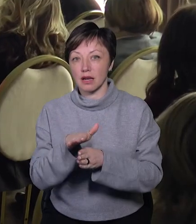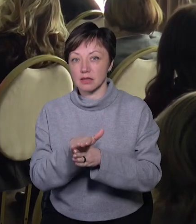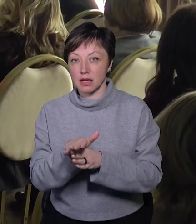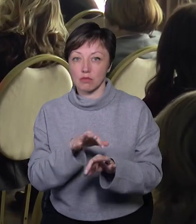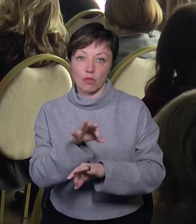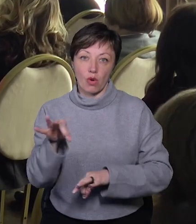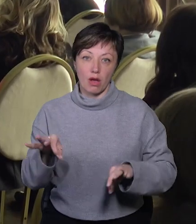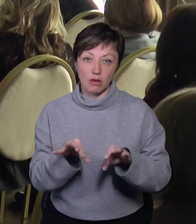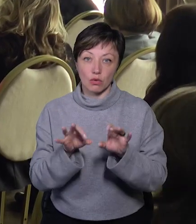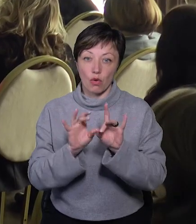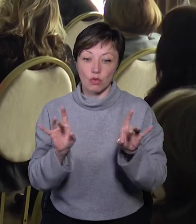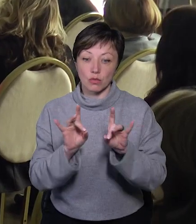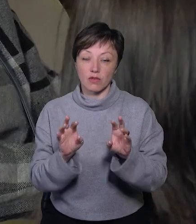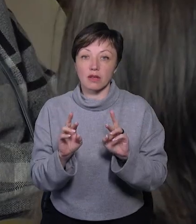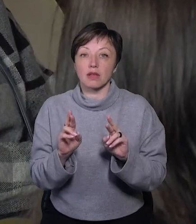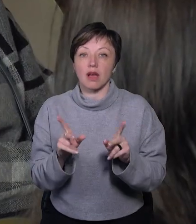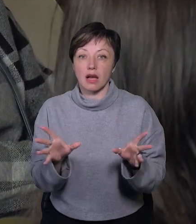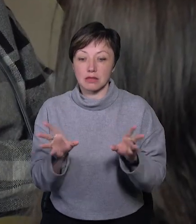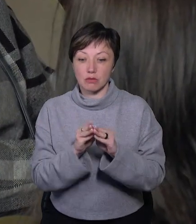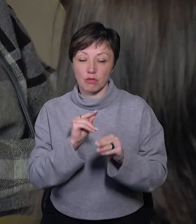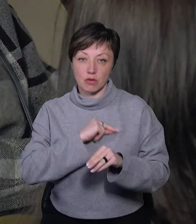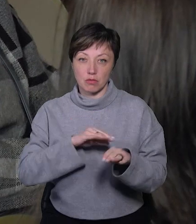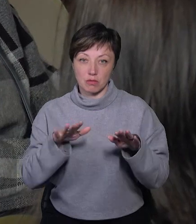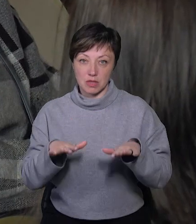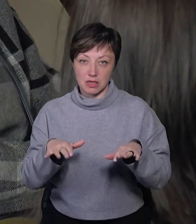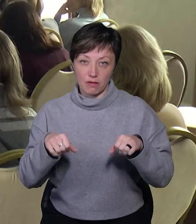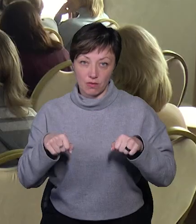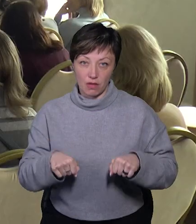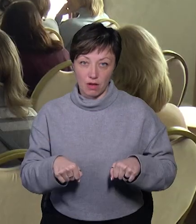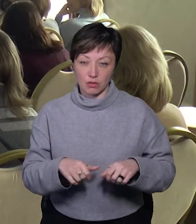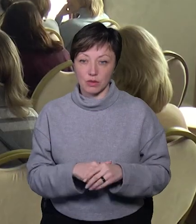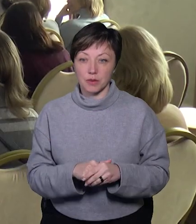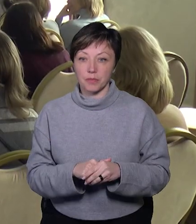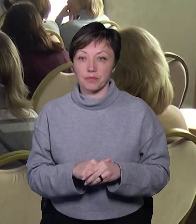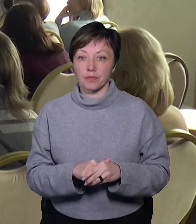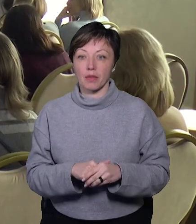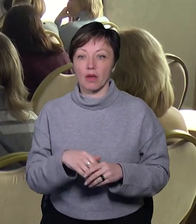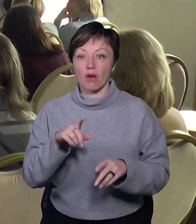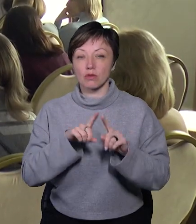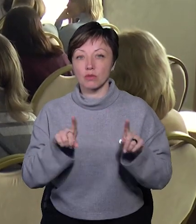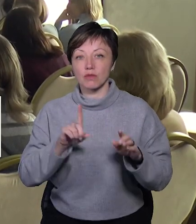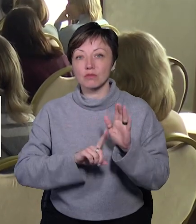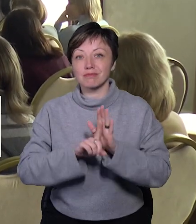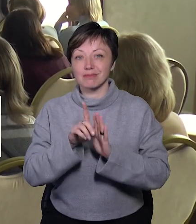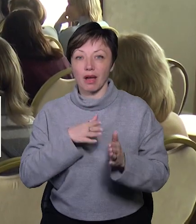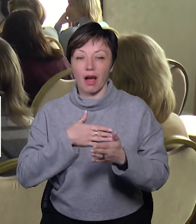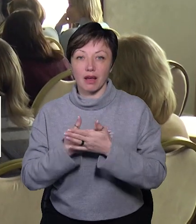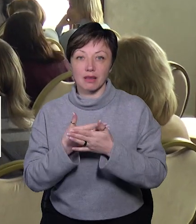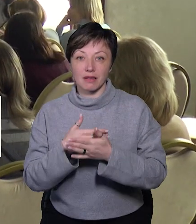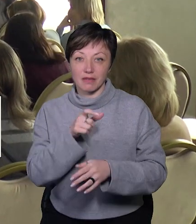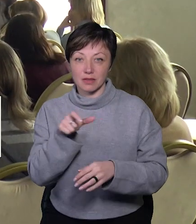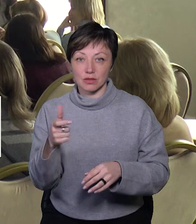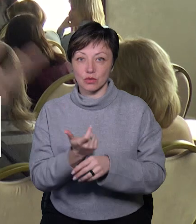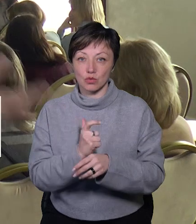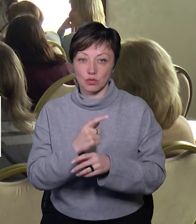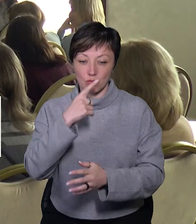проєкту та розповіли про те, як співпрацювати з місцевою владою. Особливо починаючи активісти, які роблять проєкти,